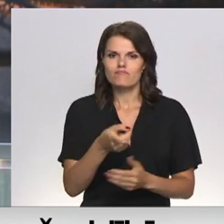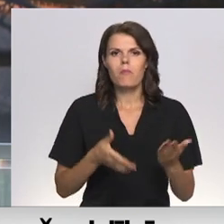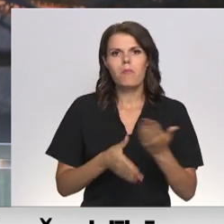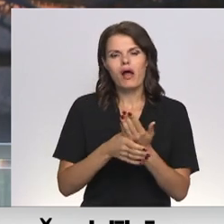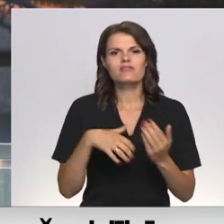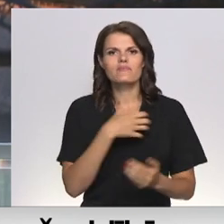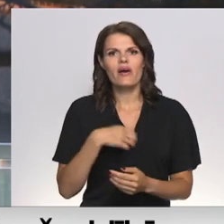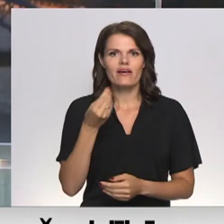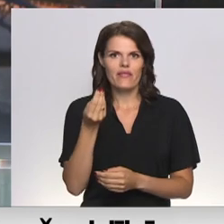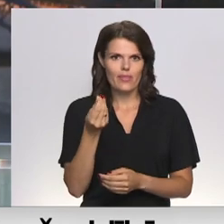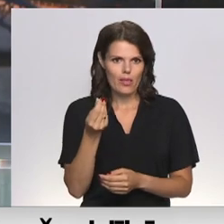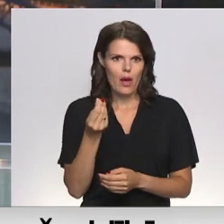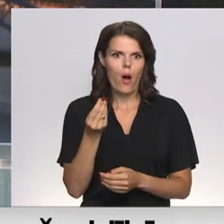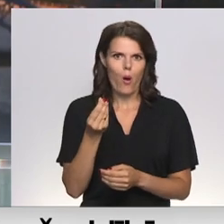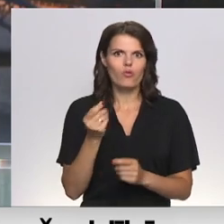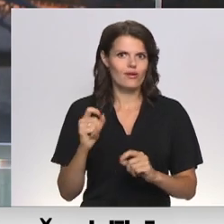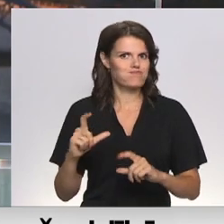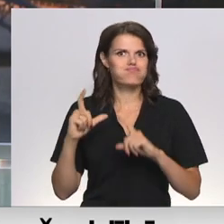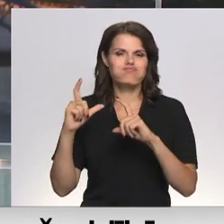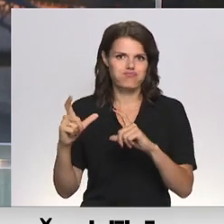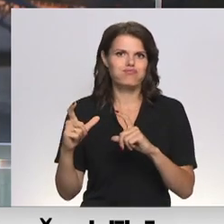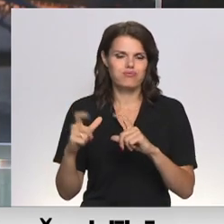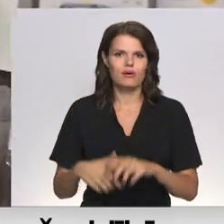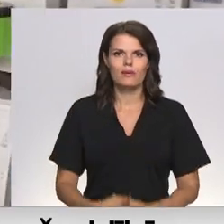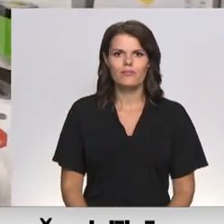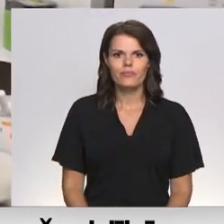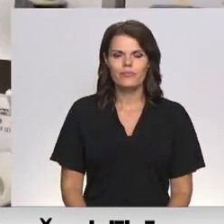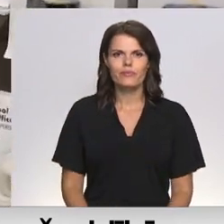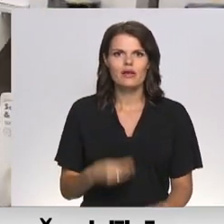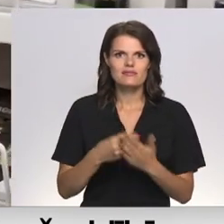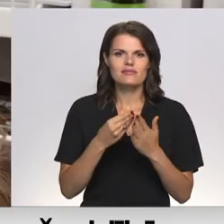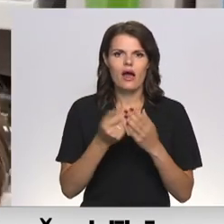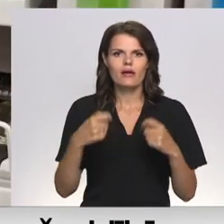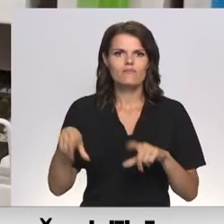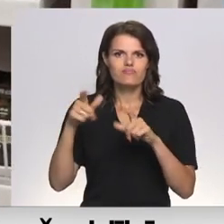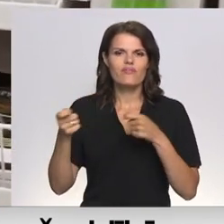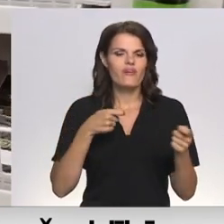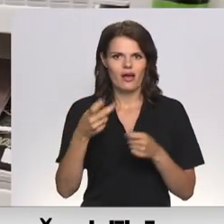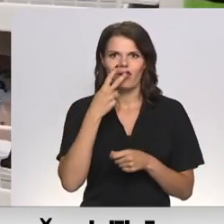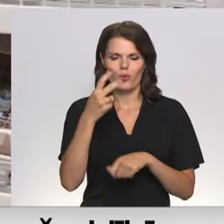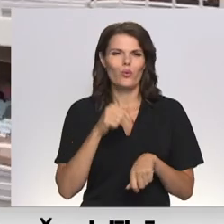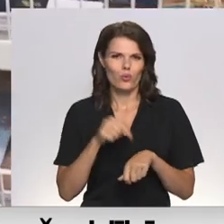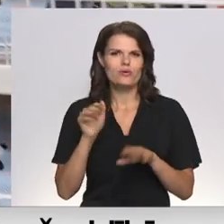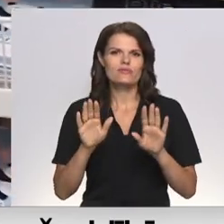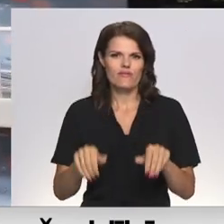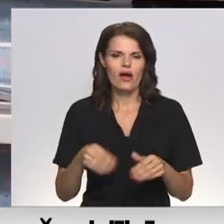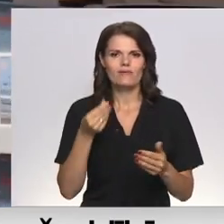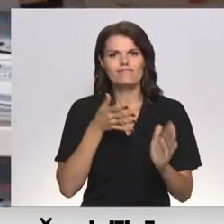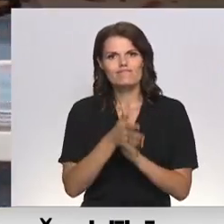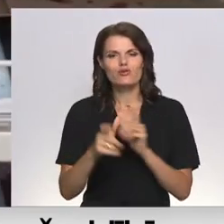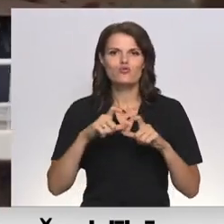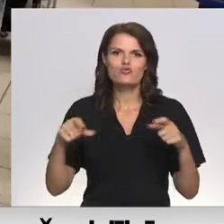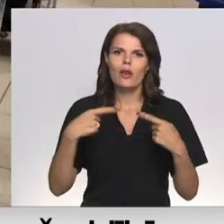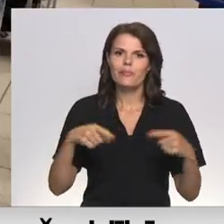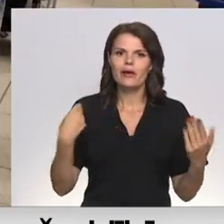nepieciešamās naudas summas būtiski pieaugušas. Cenu kāpums veikalos jūtams, savukārt izmaksa skolas piederumu